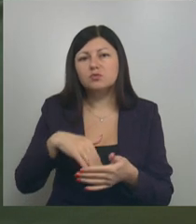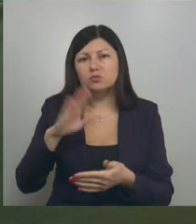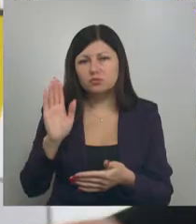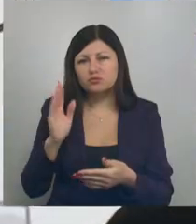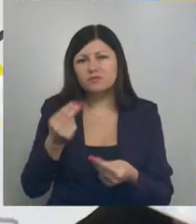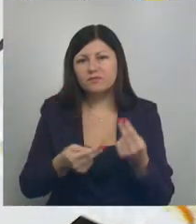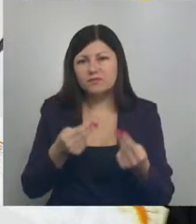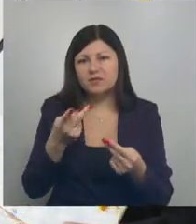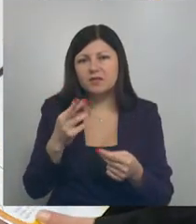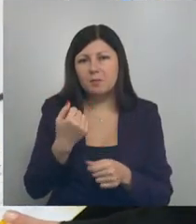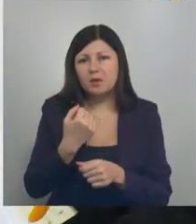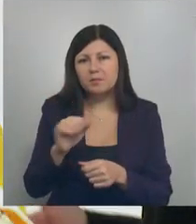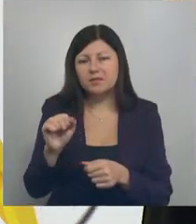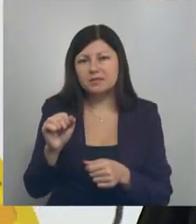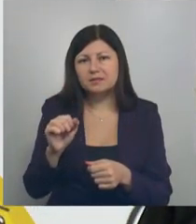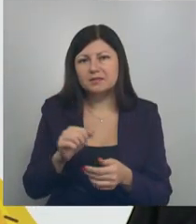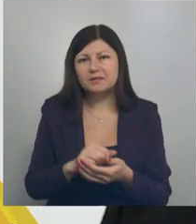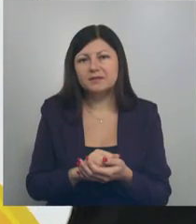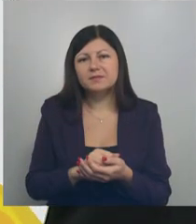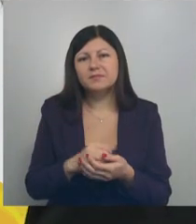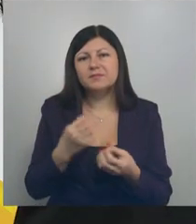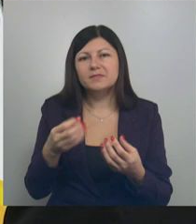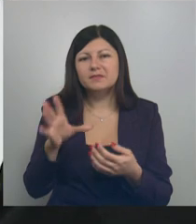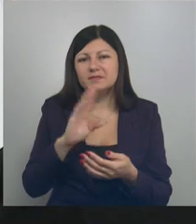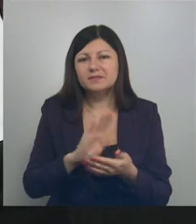победителей. Друзья, давайте попробуем!